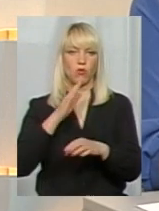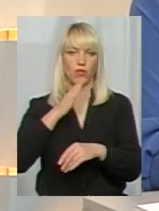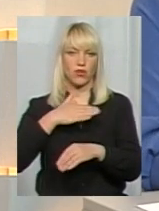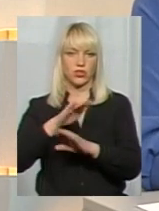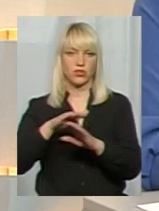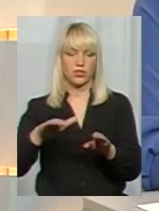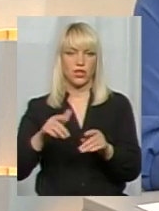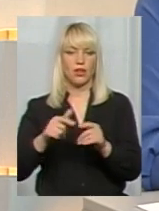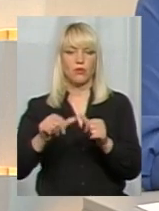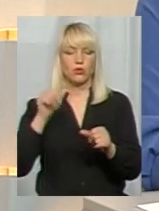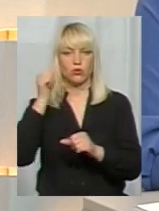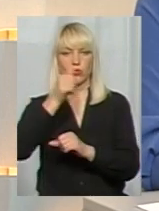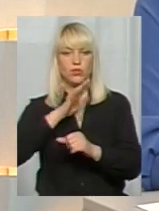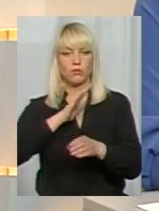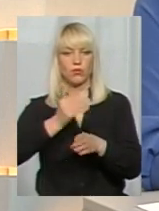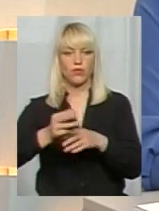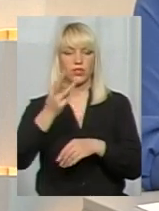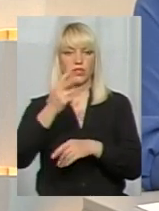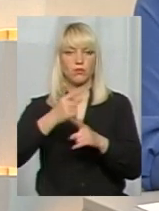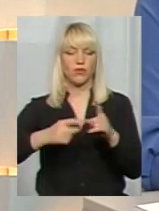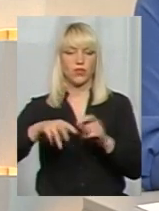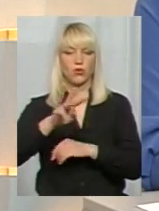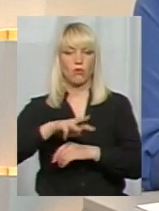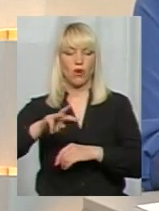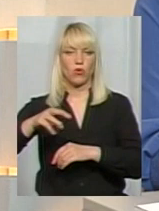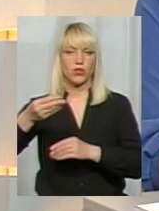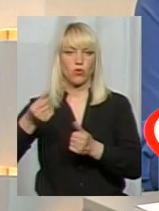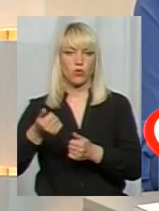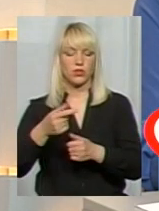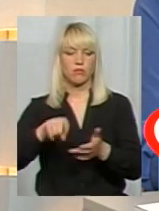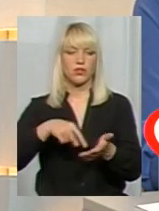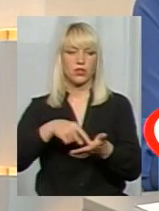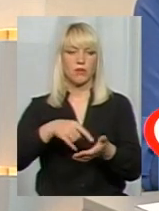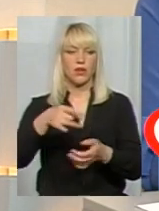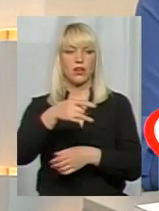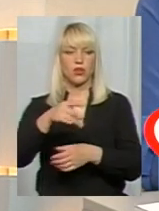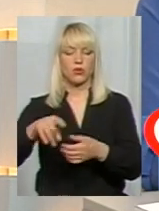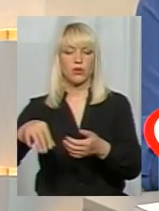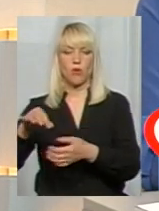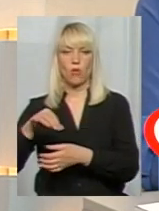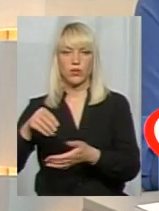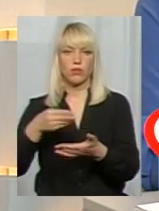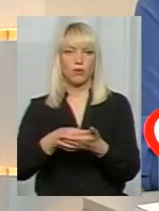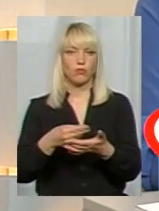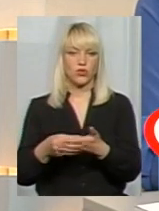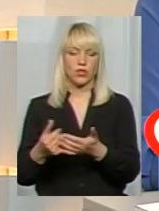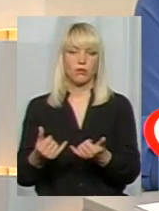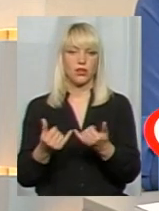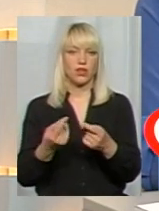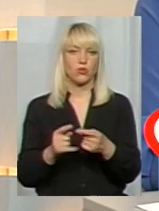минулого року виділено було 3,5 мільйони коштів міськими, районними, обласними бюджетами для того, щоб